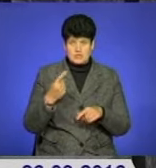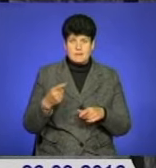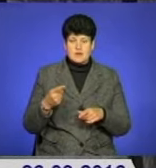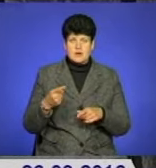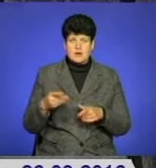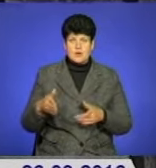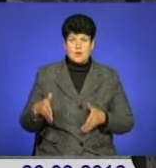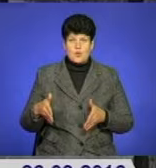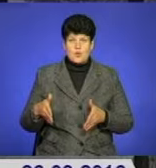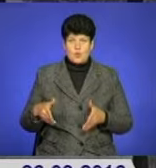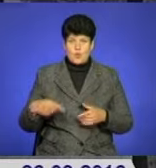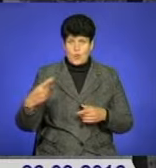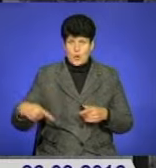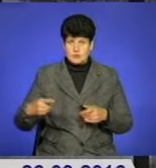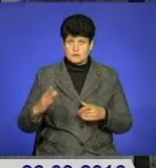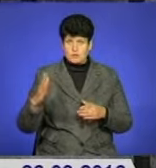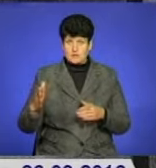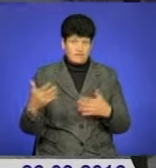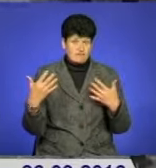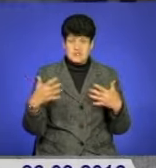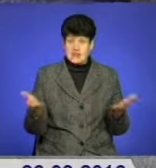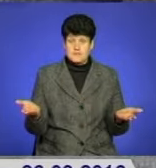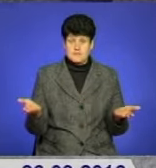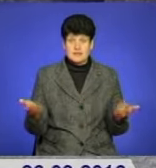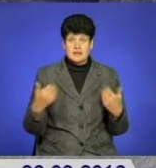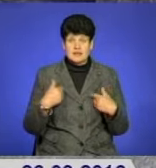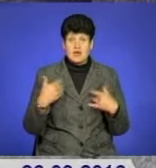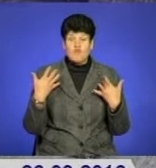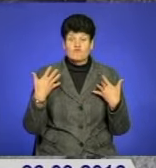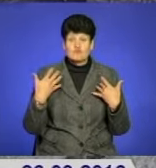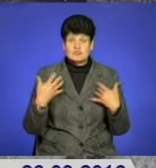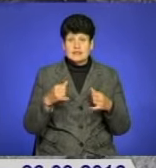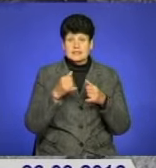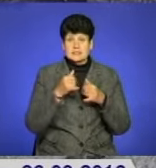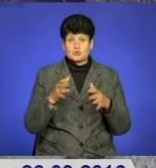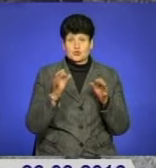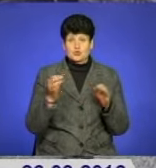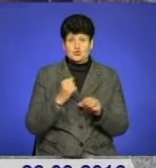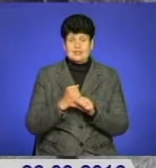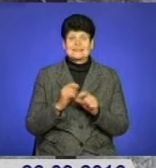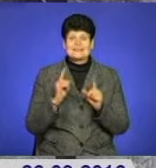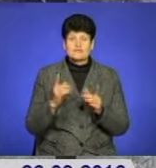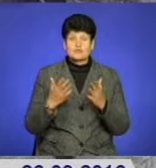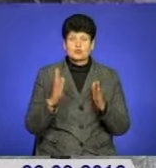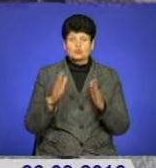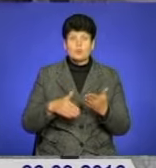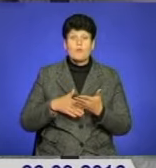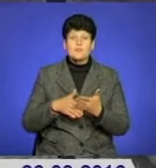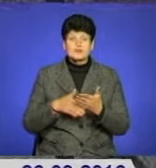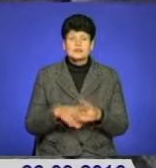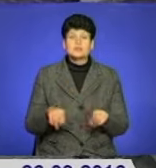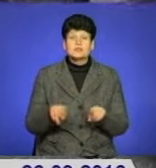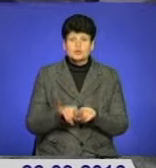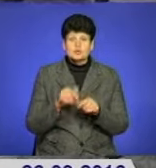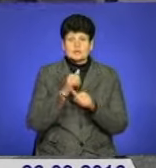попадаю в цей, і все. Я вже не зможу нічого зробити. Навіть якщо будуть помічники, вони точно